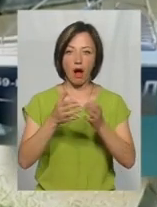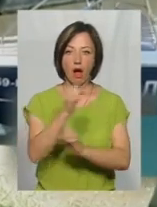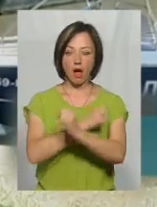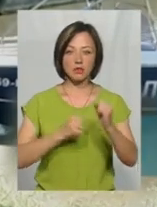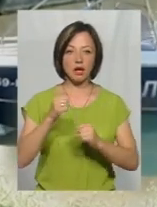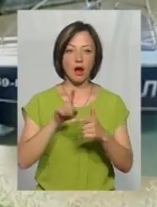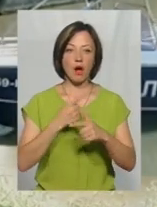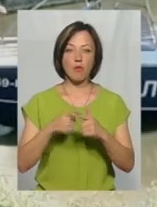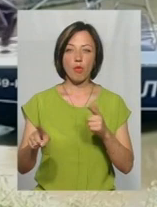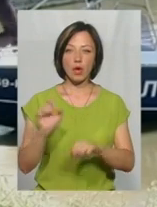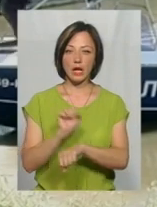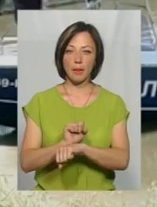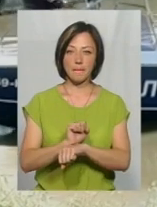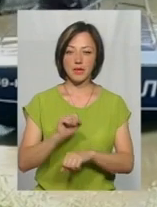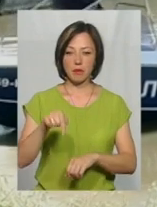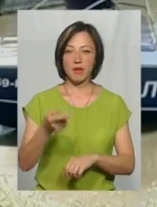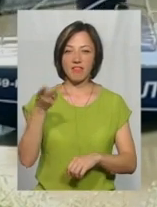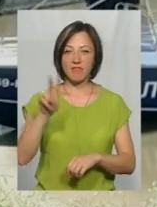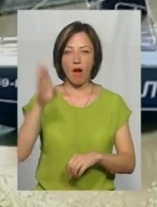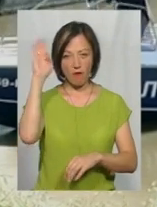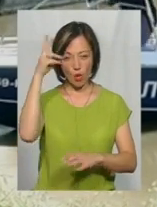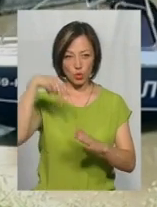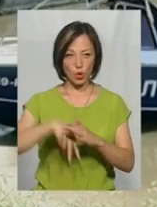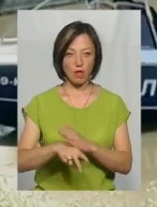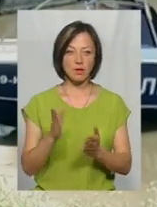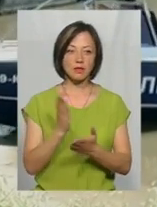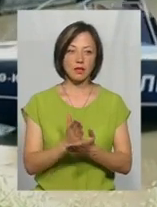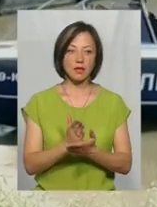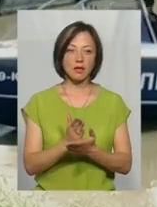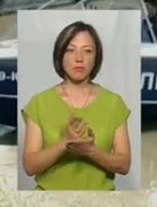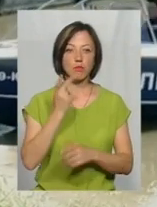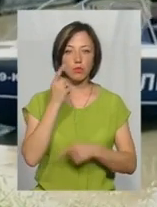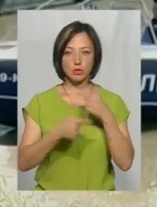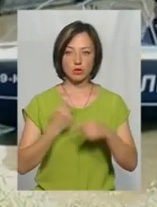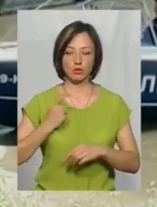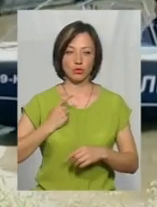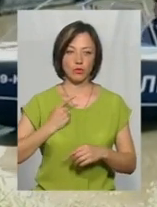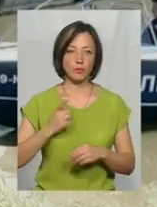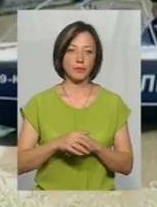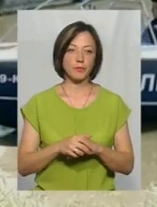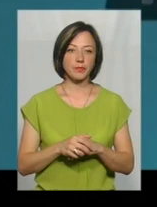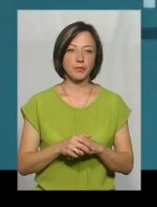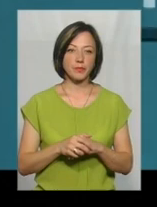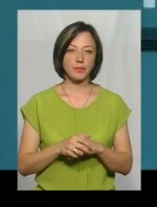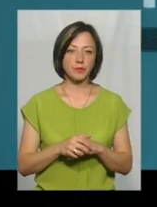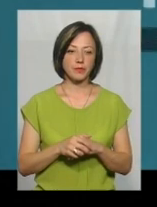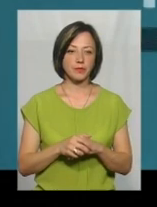пірці нашому. Там є два водолази, які ми в постійному чергуванні. У світлого добу суток.